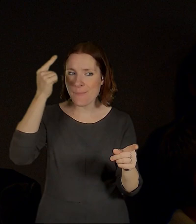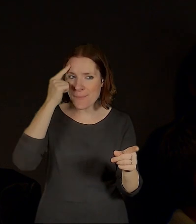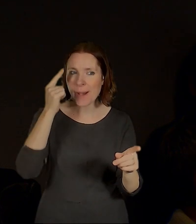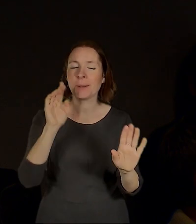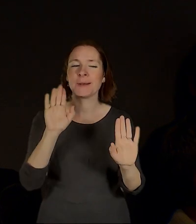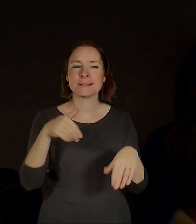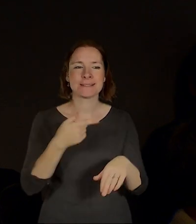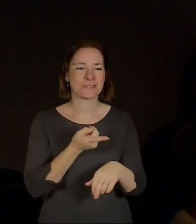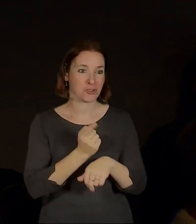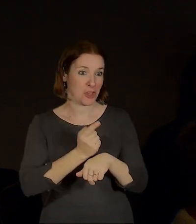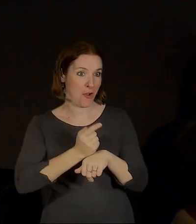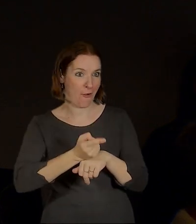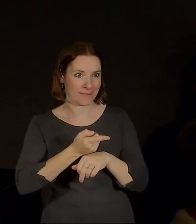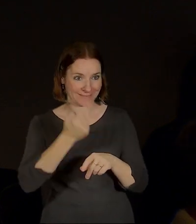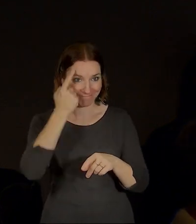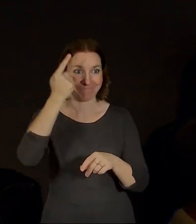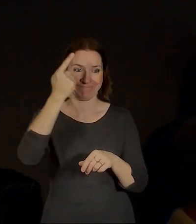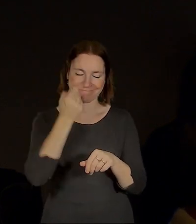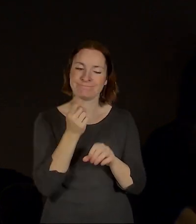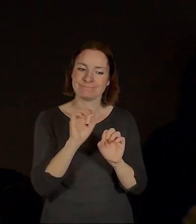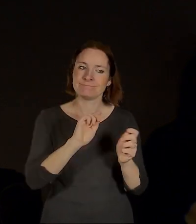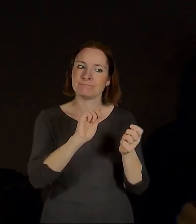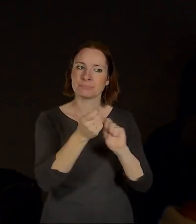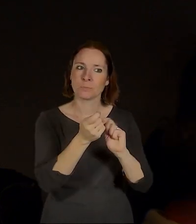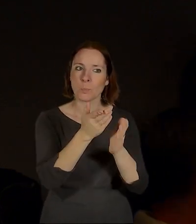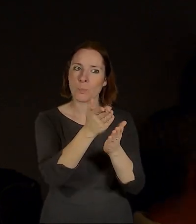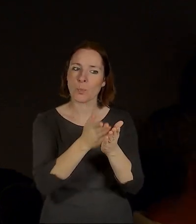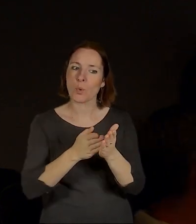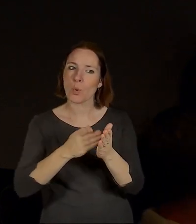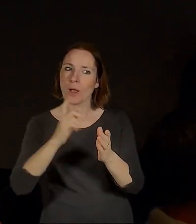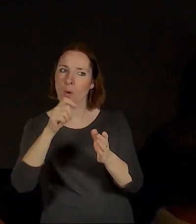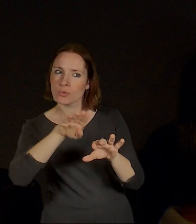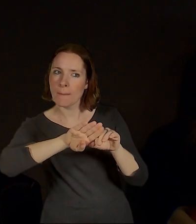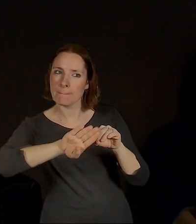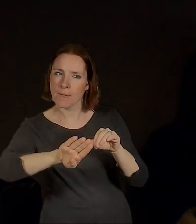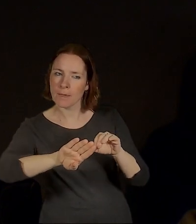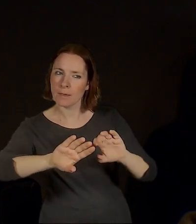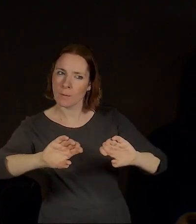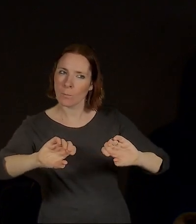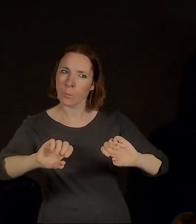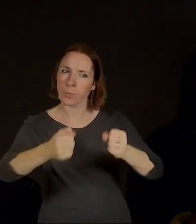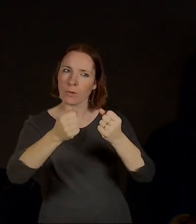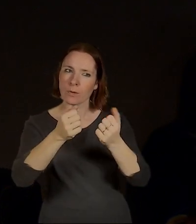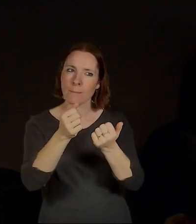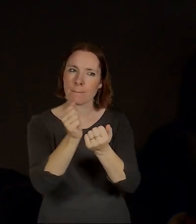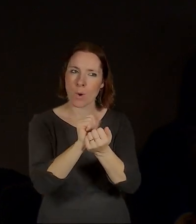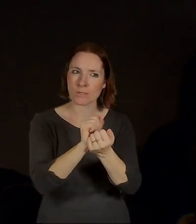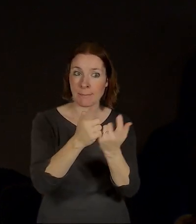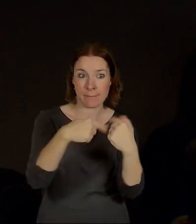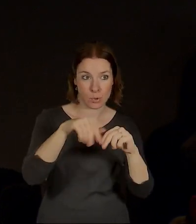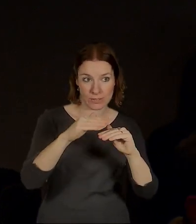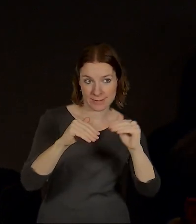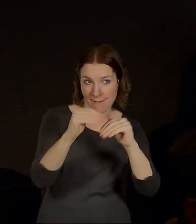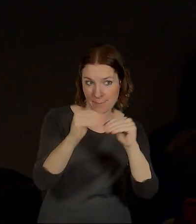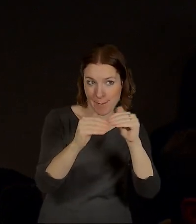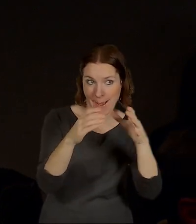půlku toho nádraží, půlku toho území na knížecí, na nějaký